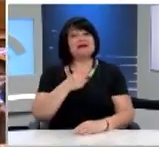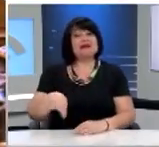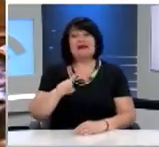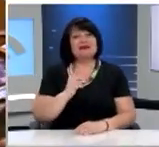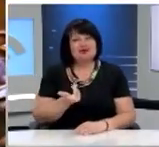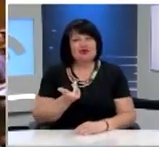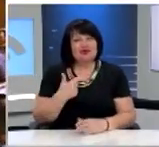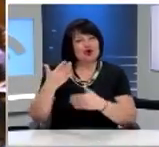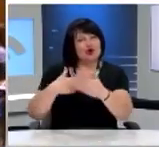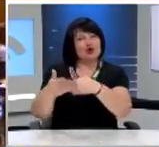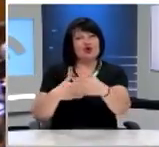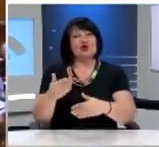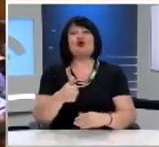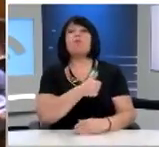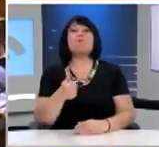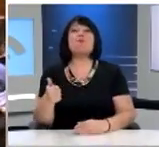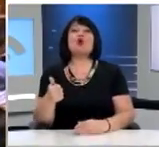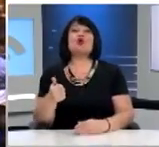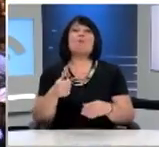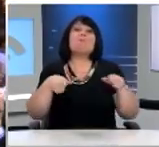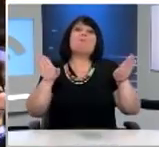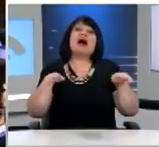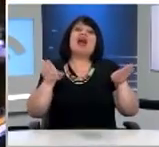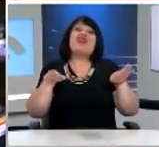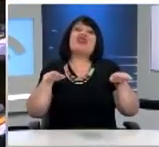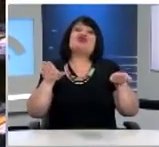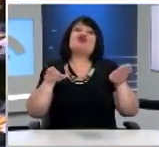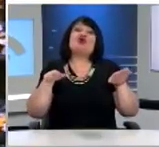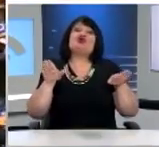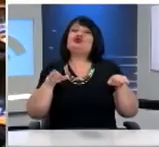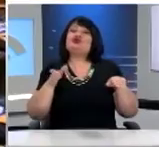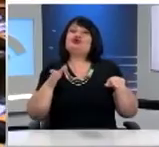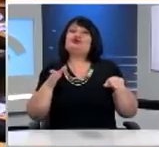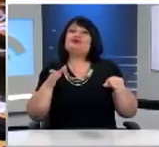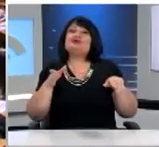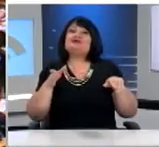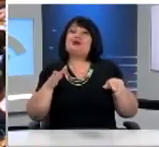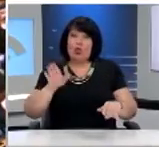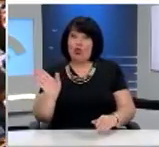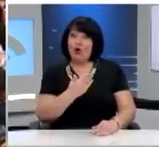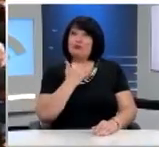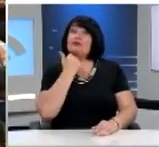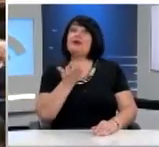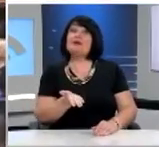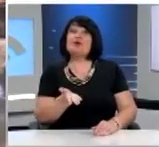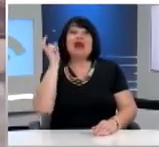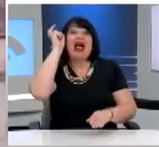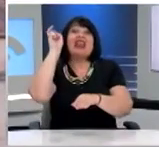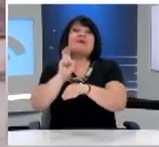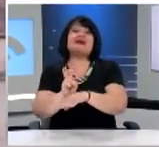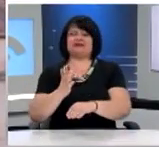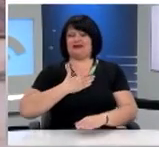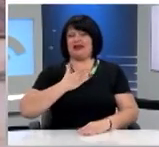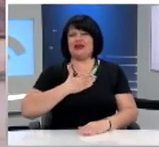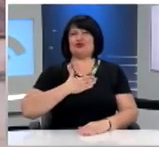Ότι ο μόνος παράδεισος Από τον οποίο δεν μπορεί ποτέ κανείς να σας διώξει Είναι η αναμνήση σας